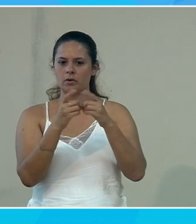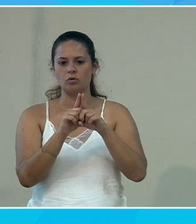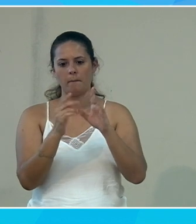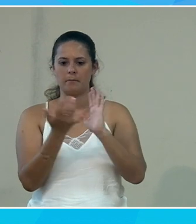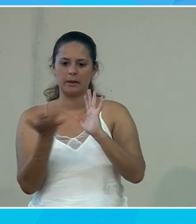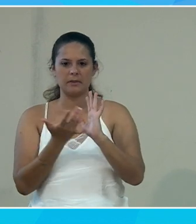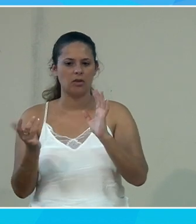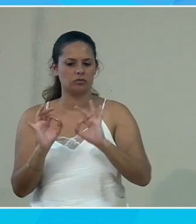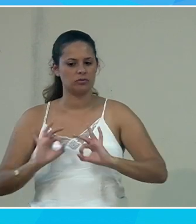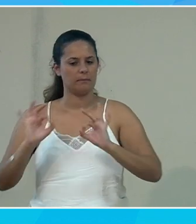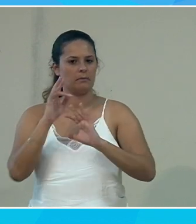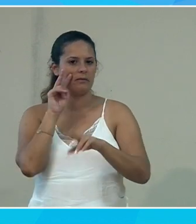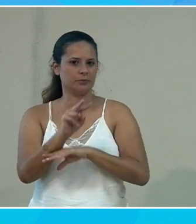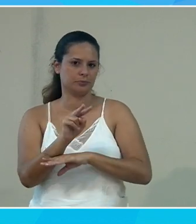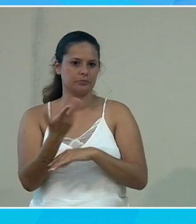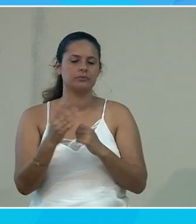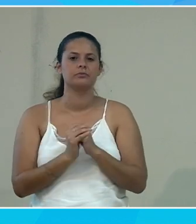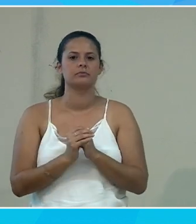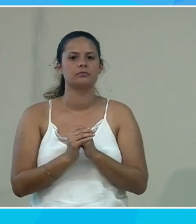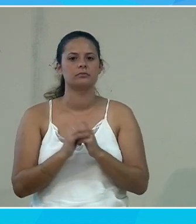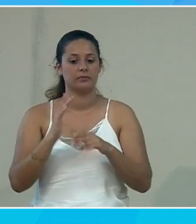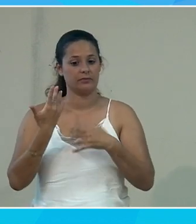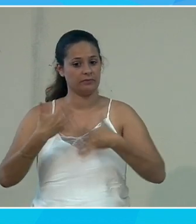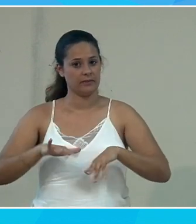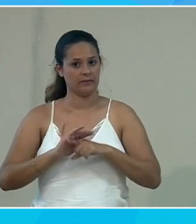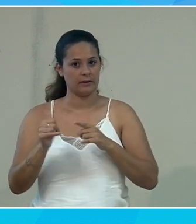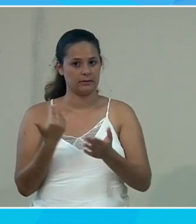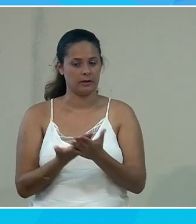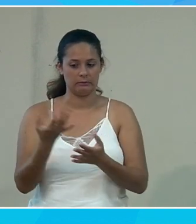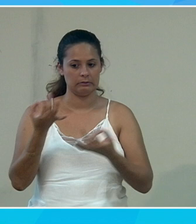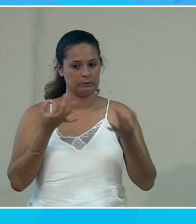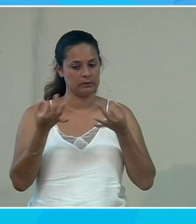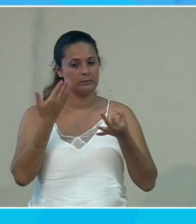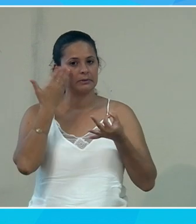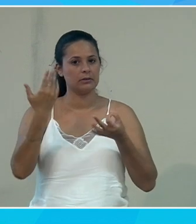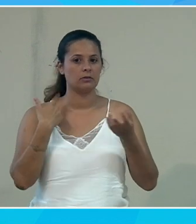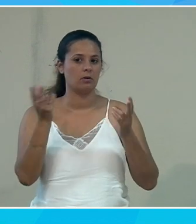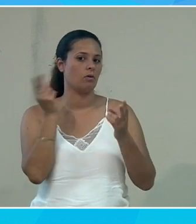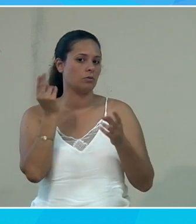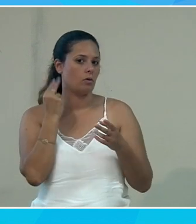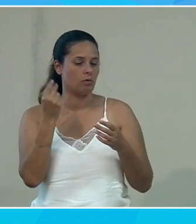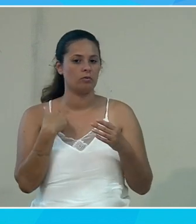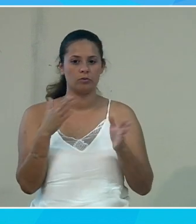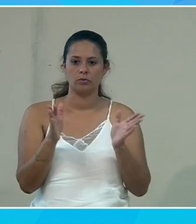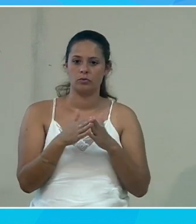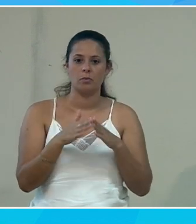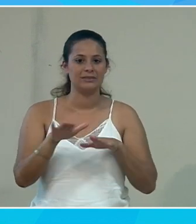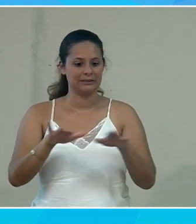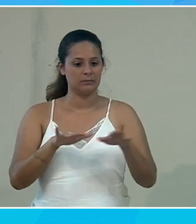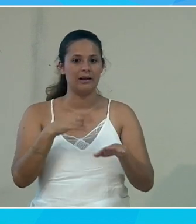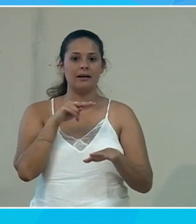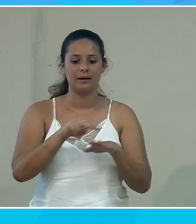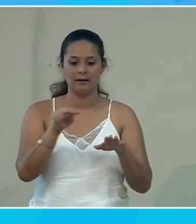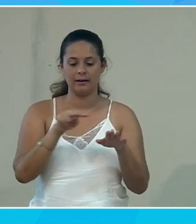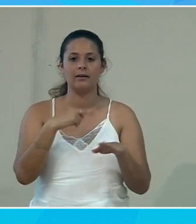'importe où. Alors, une fois que j'ai fait ça, alors vous allez me dire si vous allez l'entendre, j'espère que vous allez l'entendre, je vais demander au système de lire à